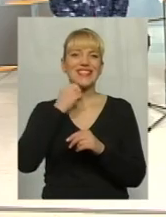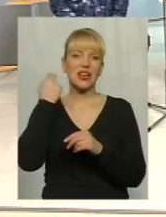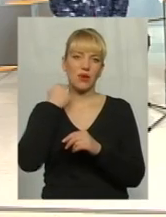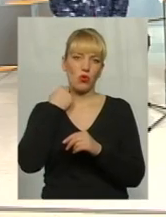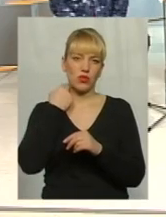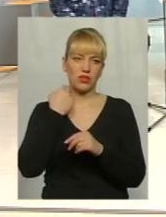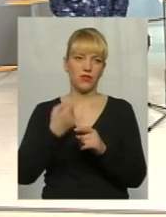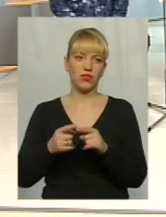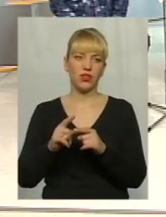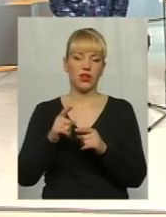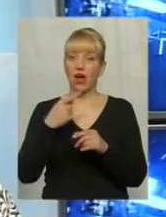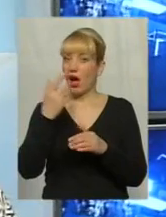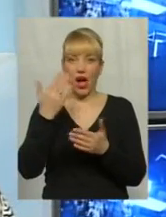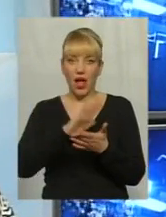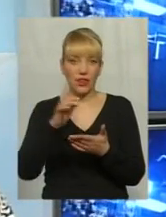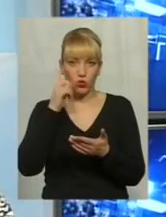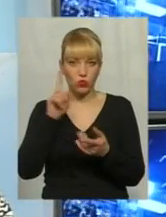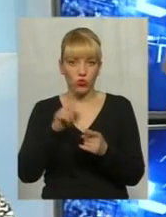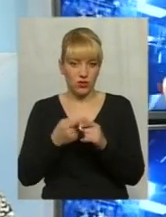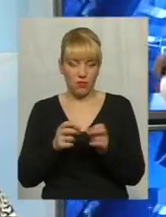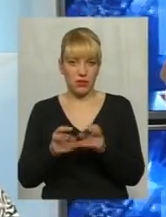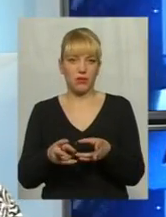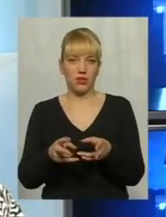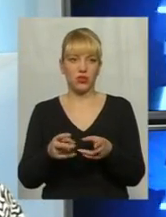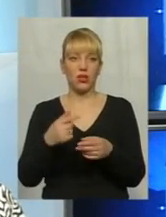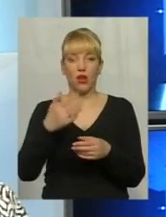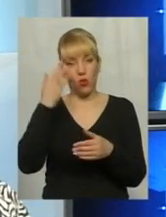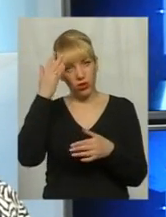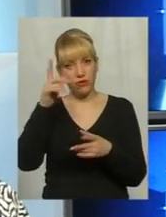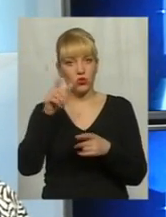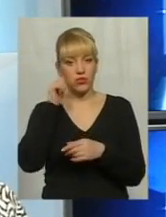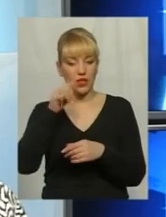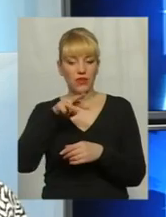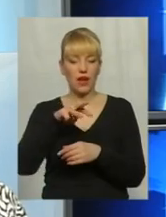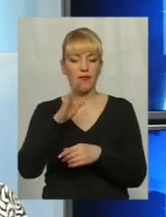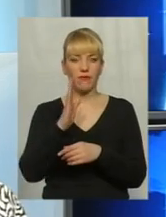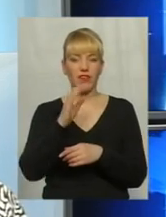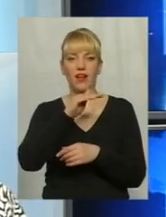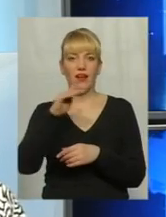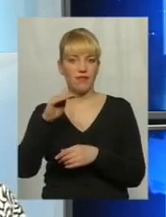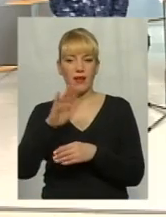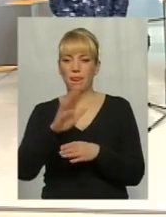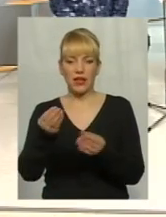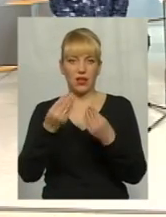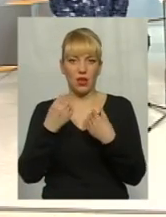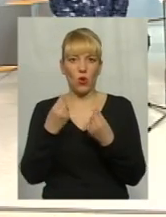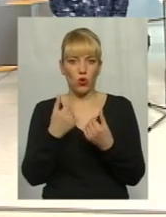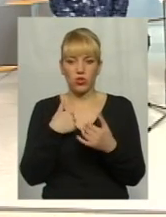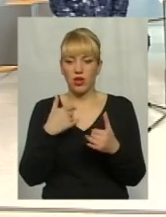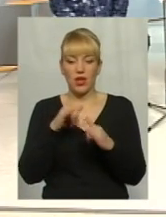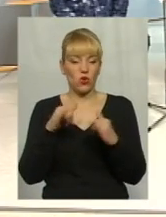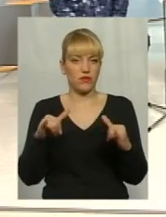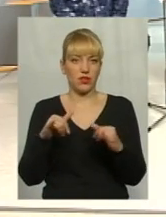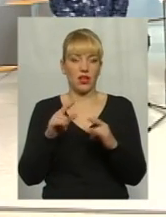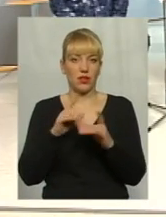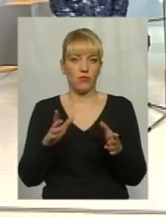небезпечно. Завтра МВФ надає гроші, а розвитку взагалі немає ніякого. Дадуть,